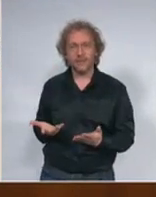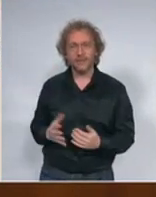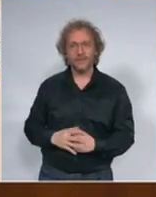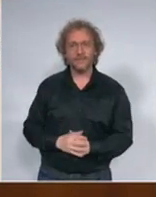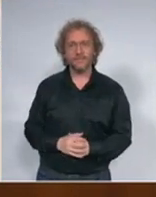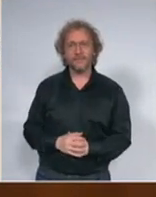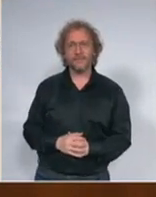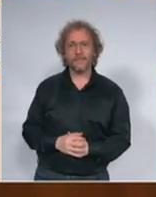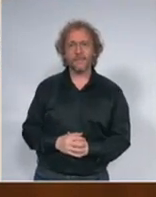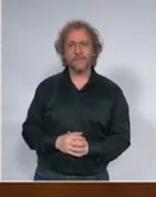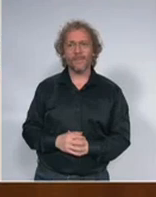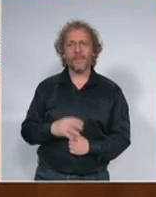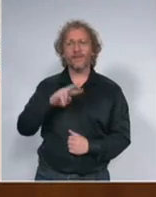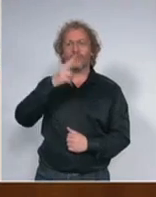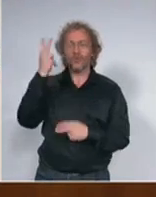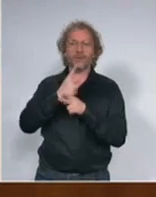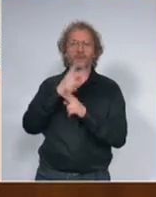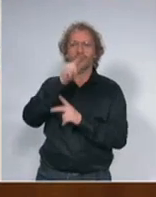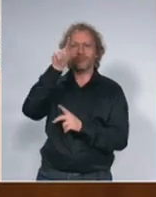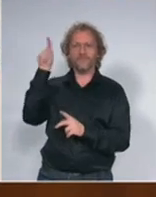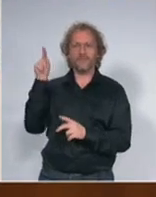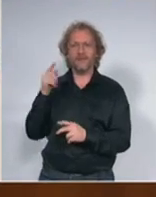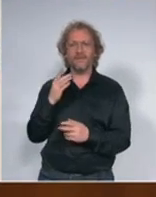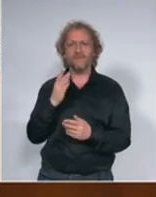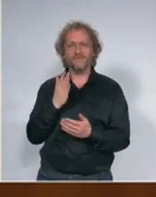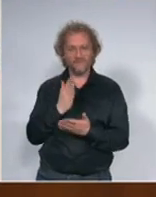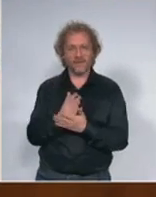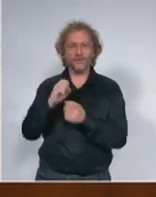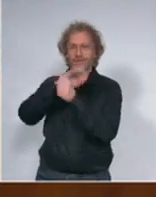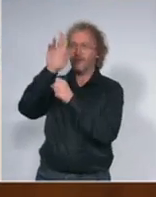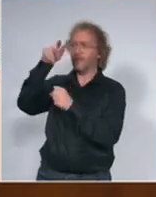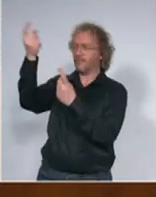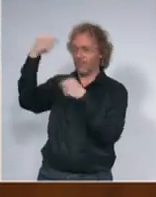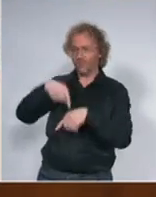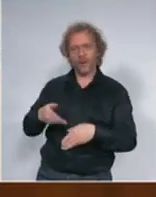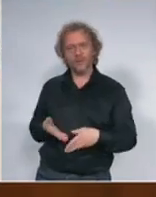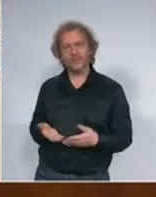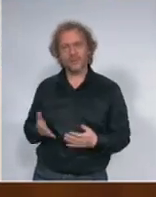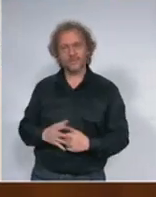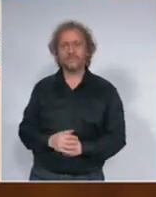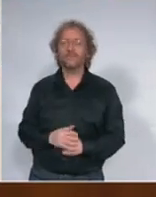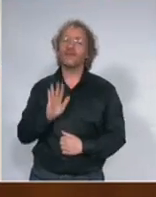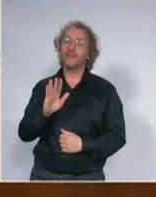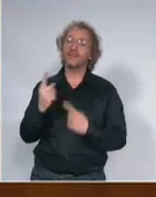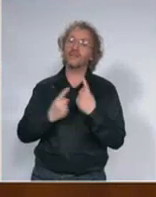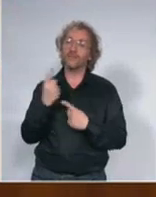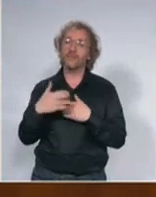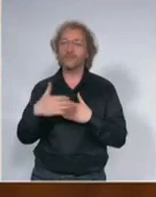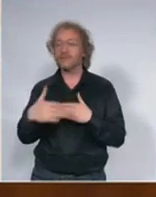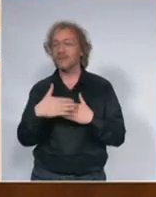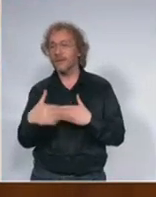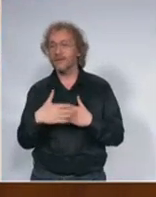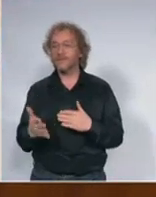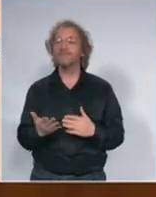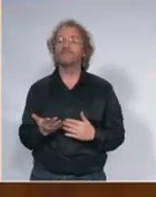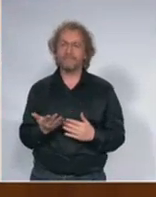zdravstvenim okolnostima hvala što se tiče potencijalnih scenarija za dalje širenje toka epidemije profesor je već rekao da je